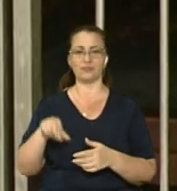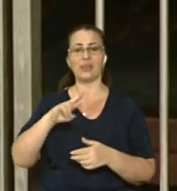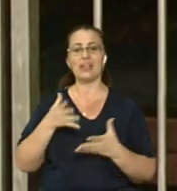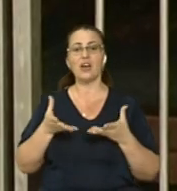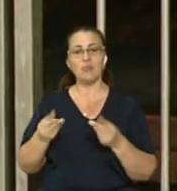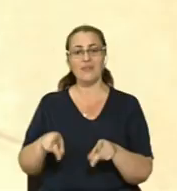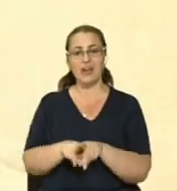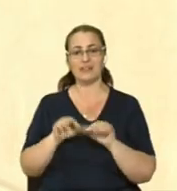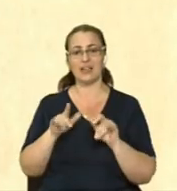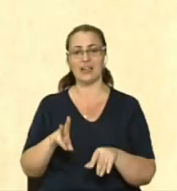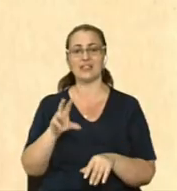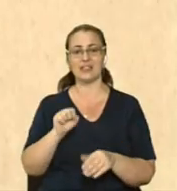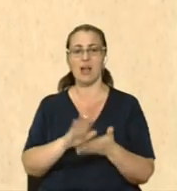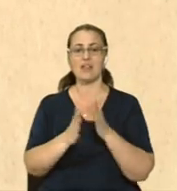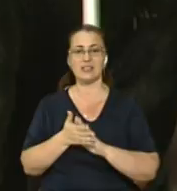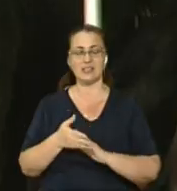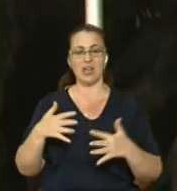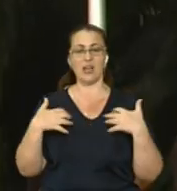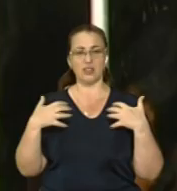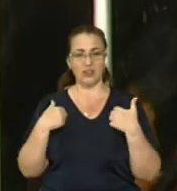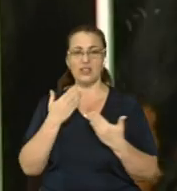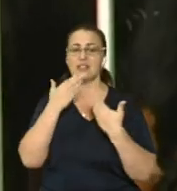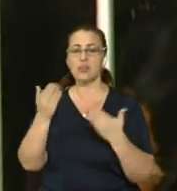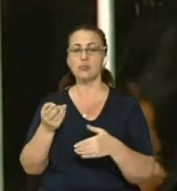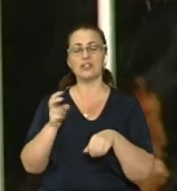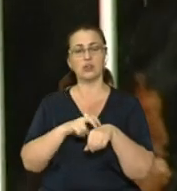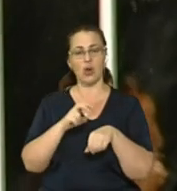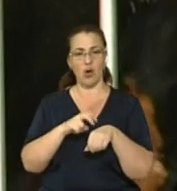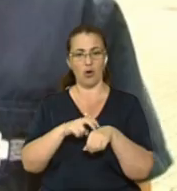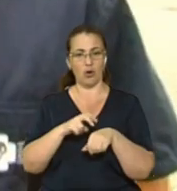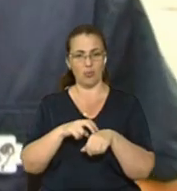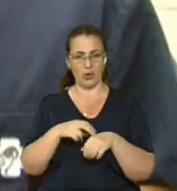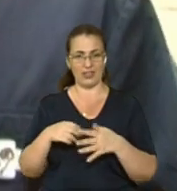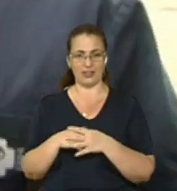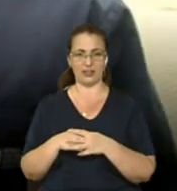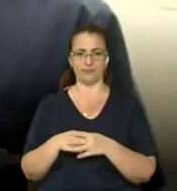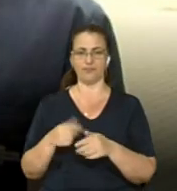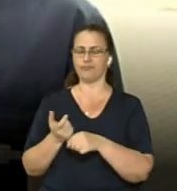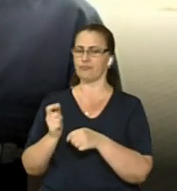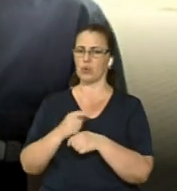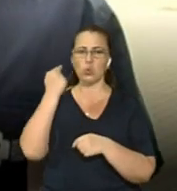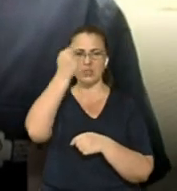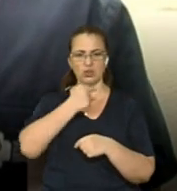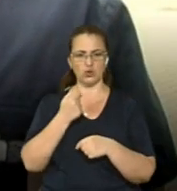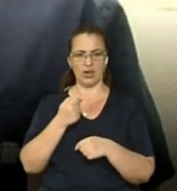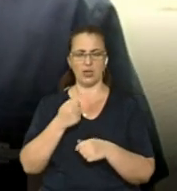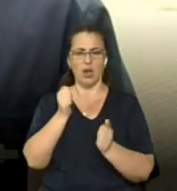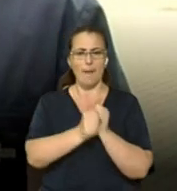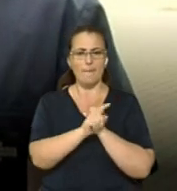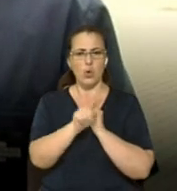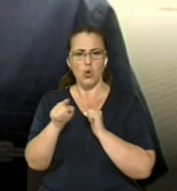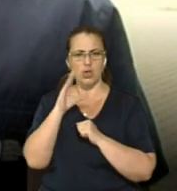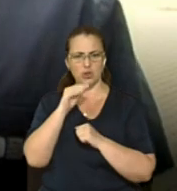впливає така акція на стан тварини, запитуємо у ветеринара Андрія Пінчука. Досить індивідуально, тому що кожна собачка має свій